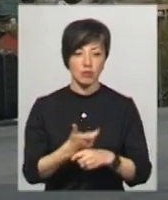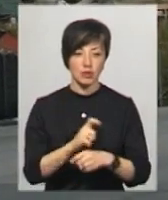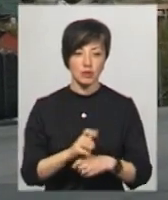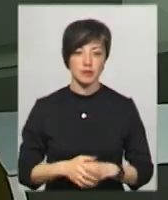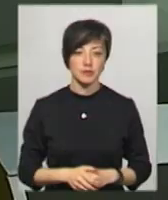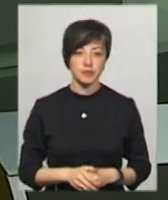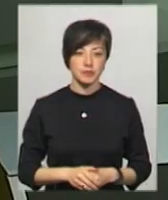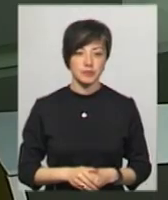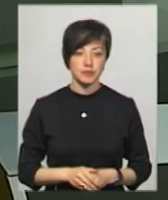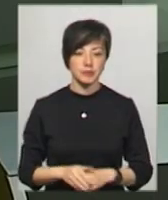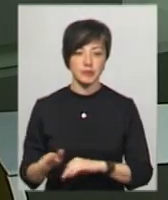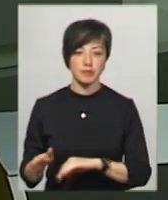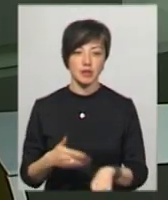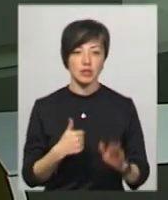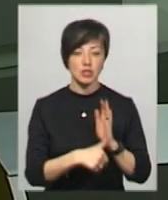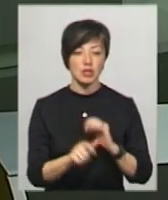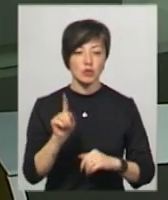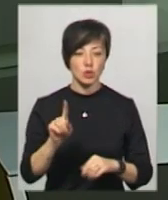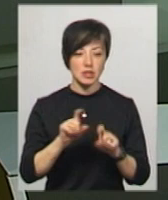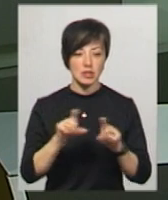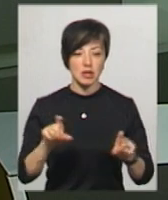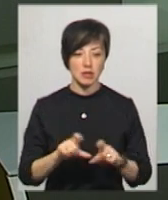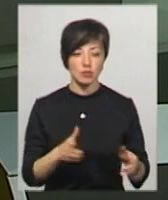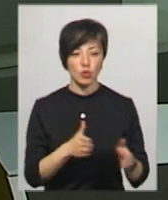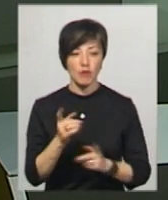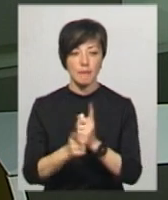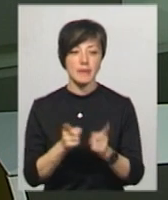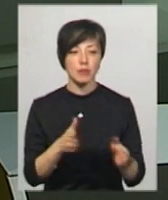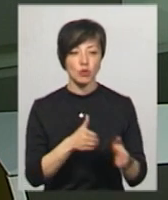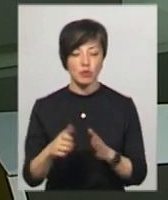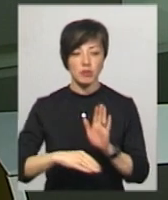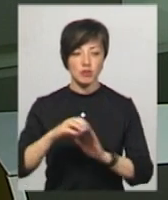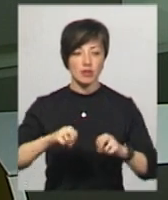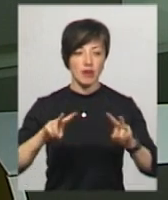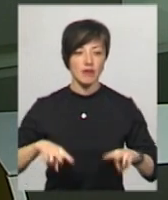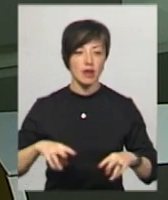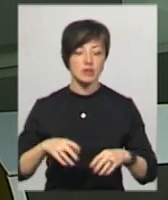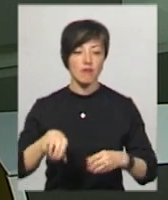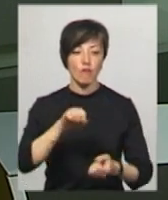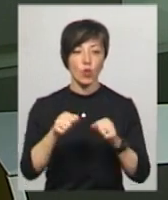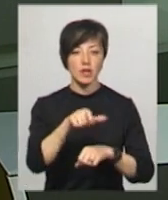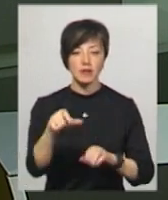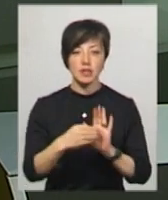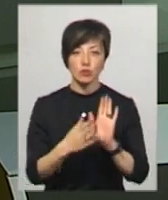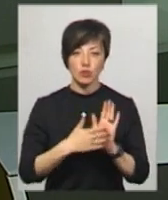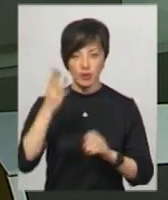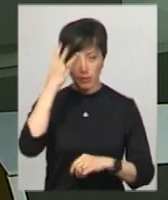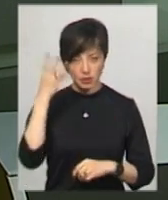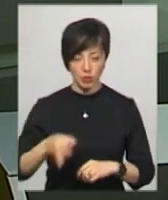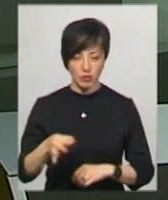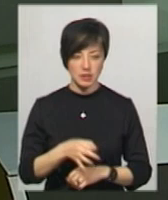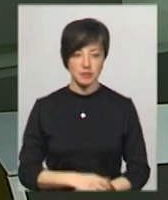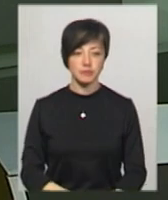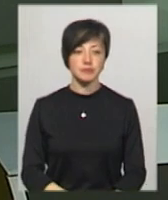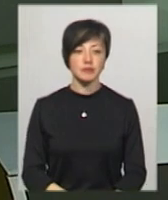годину. 61 заклад з підготовки, перепідготовки та підвищення кваліфікації водіїв зареєстровано у Хмельницькій області.